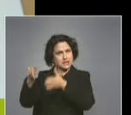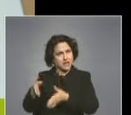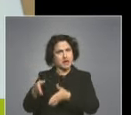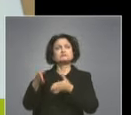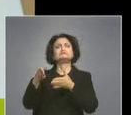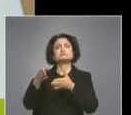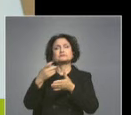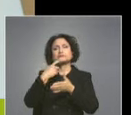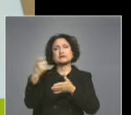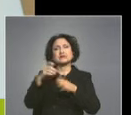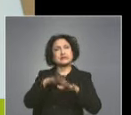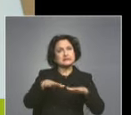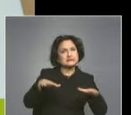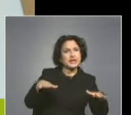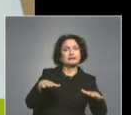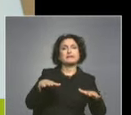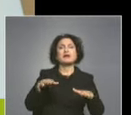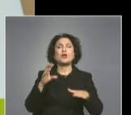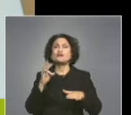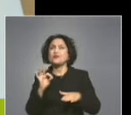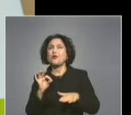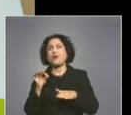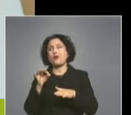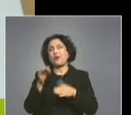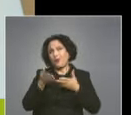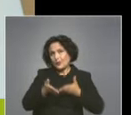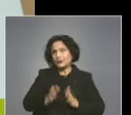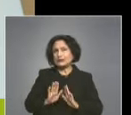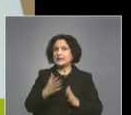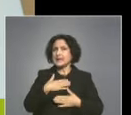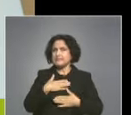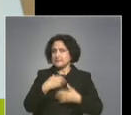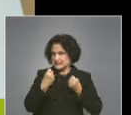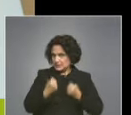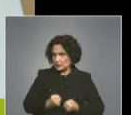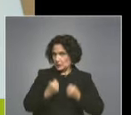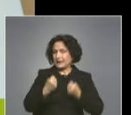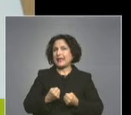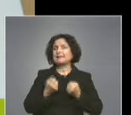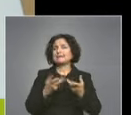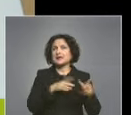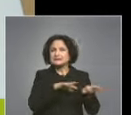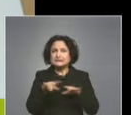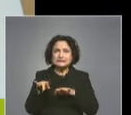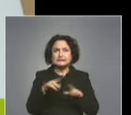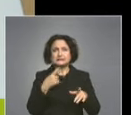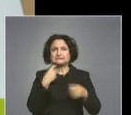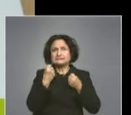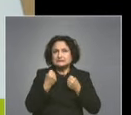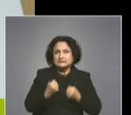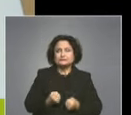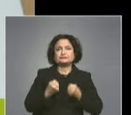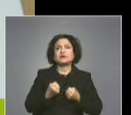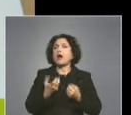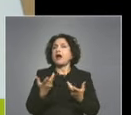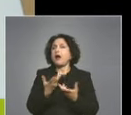че и голяма част родителите, за съжаление, срещат затруднения то, че в сферата е дигитално-медиина грамотност. И какво правим